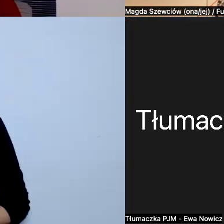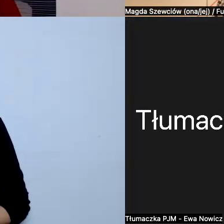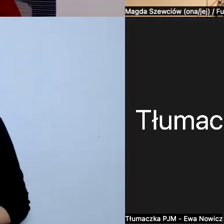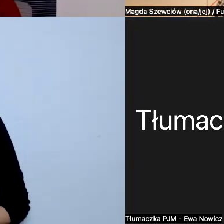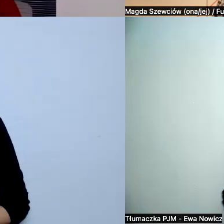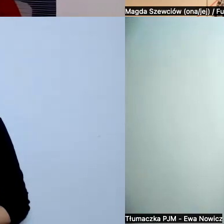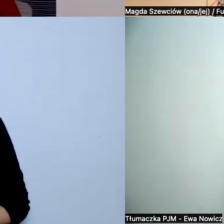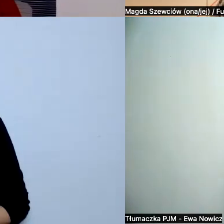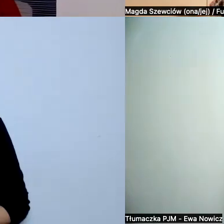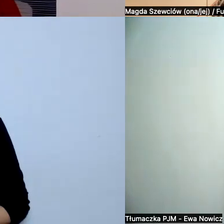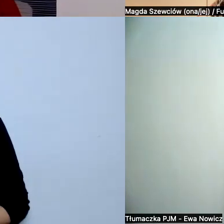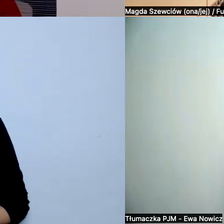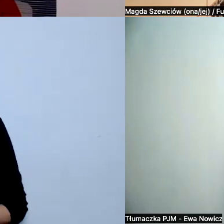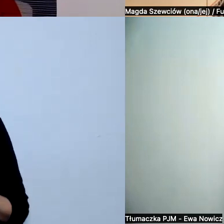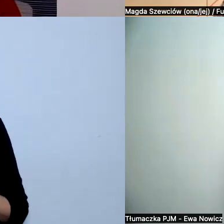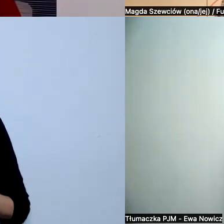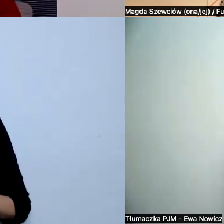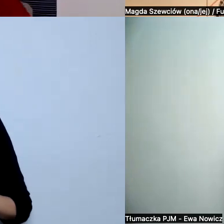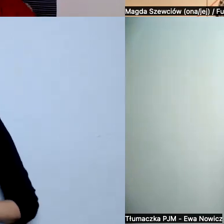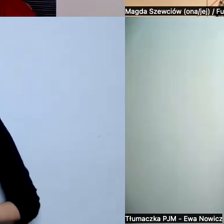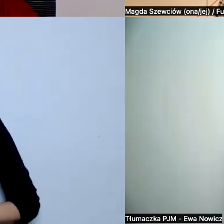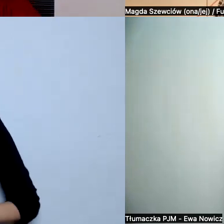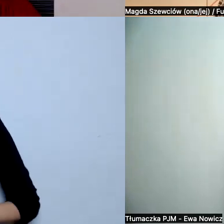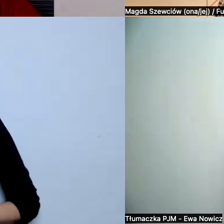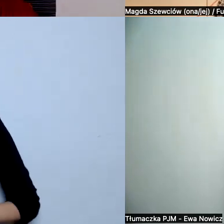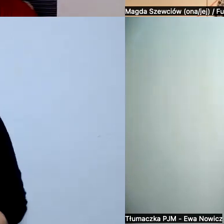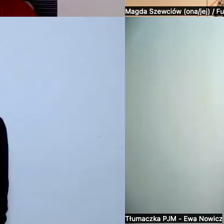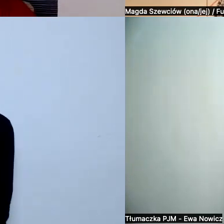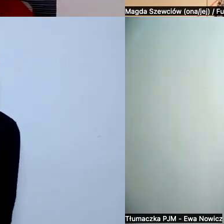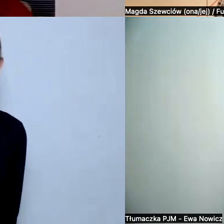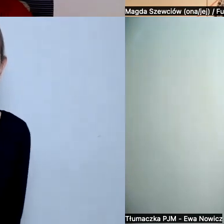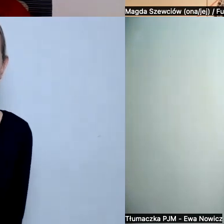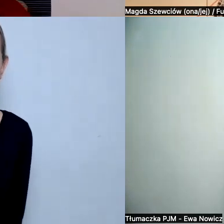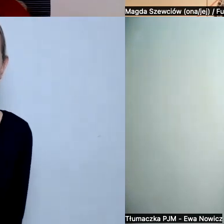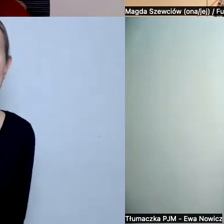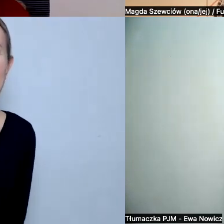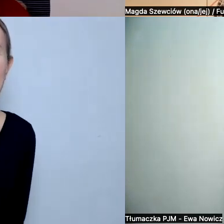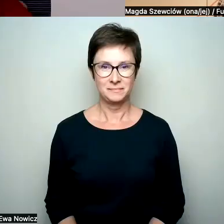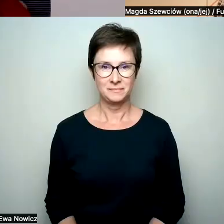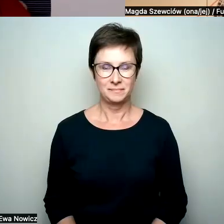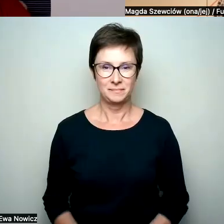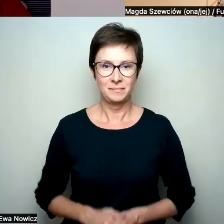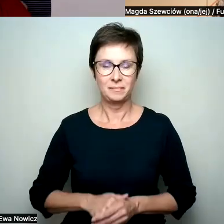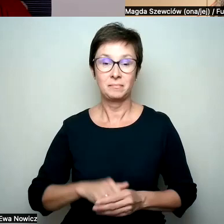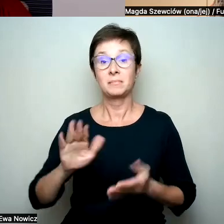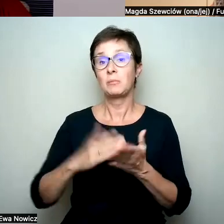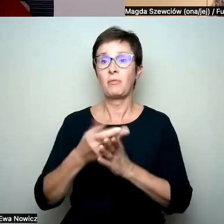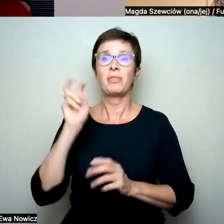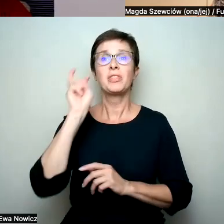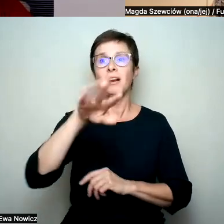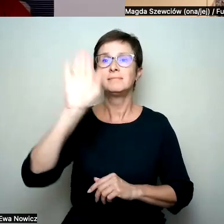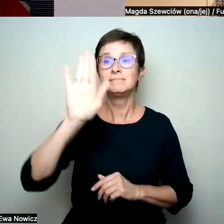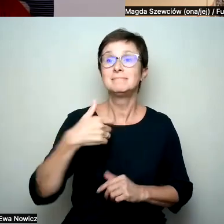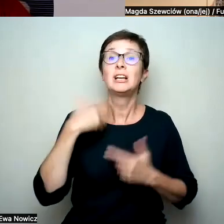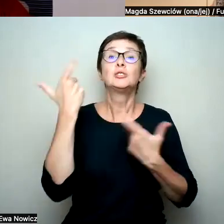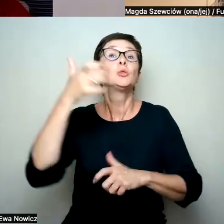bo one tak naprawdę tutaj są w najtrudniejszej sytuacji. I czasami po prostu podejście do osoby, w ten wariu powiedzenie, a co tam słuchaj, za